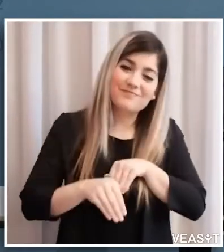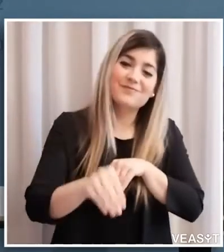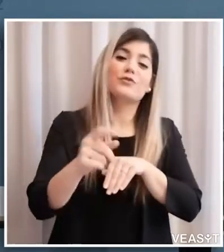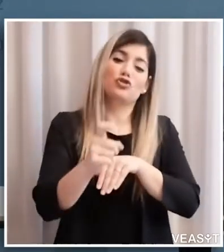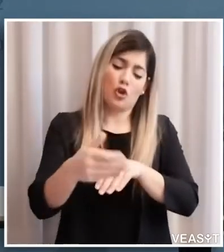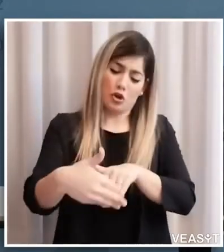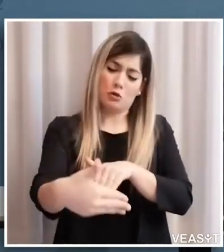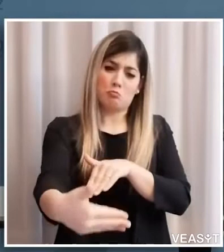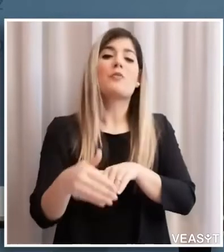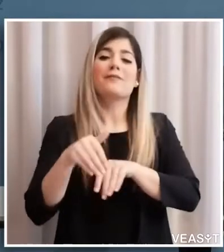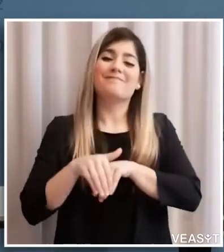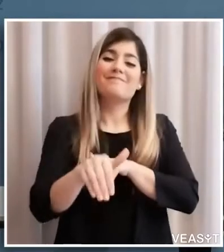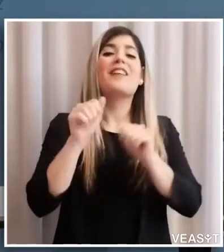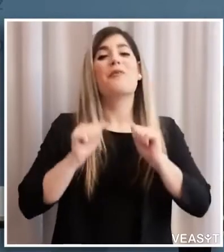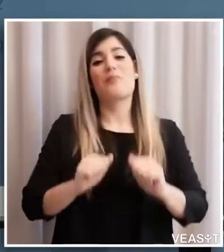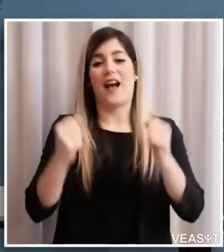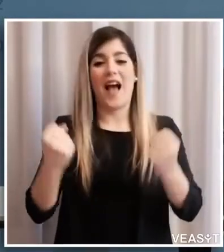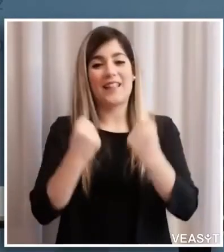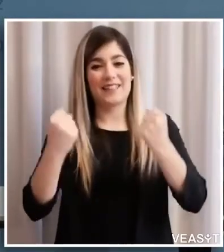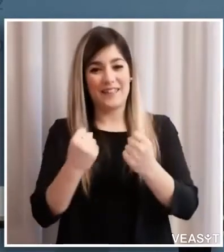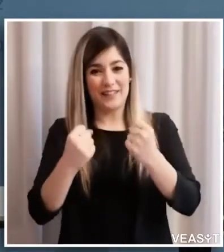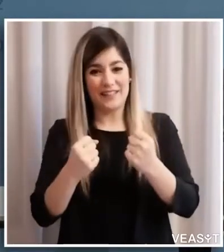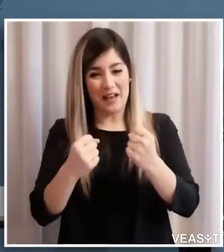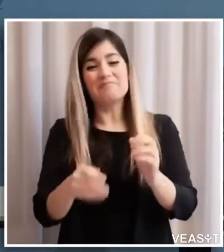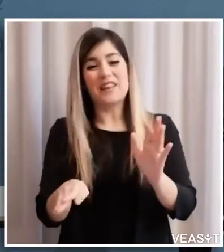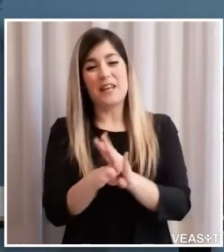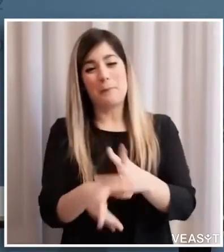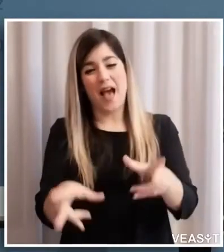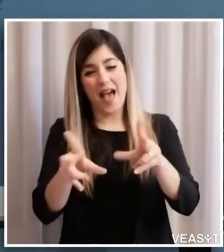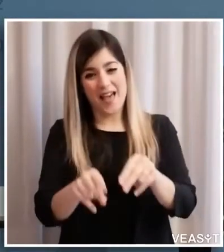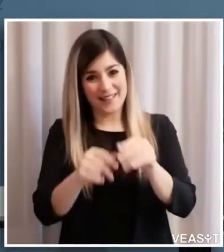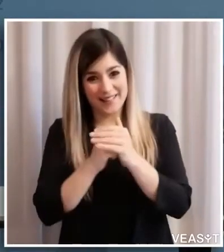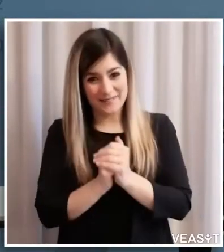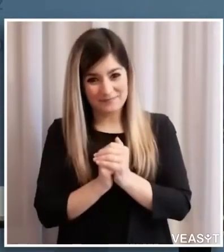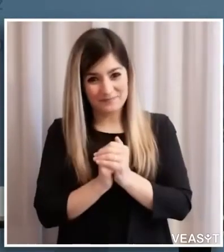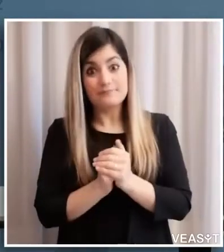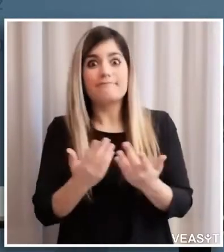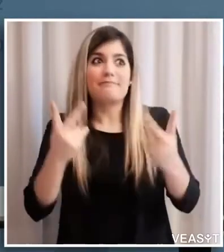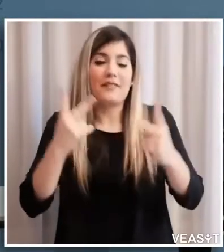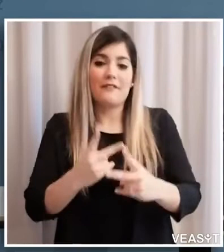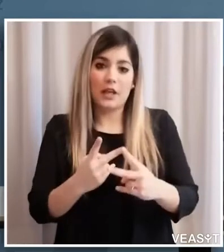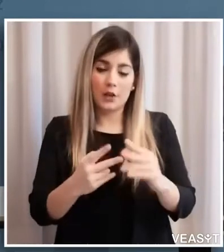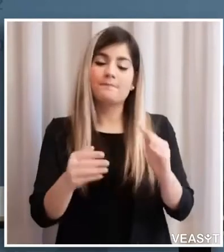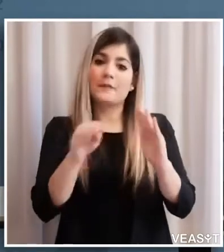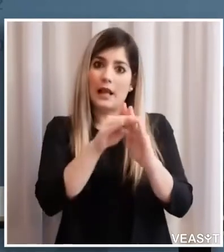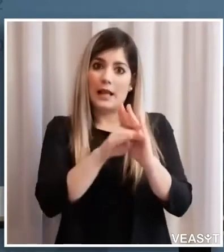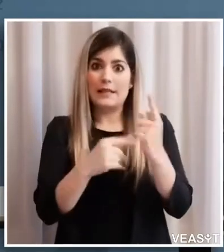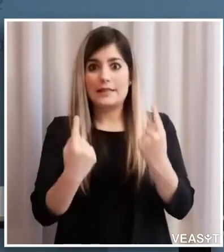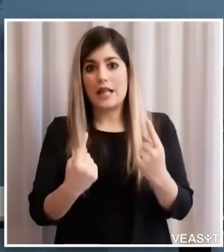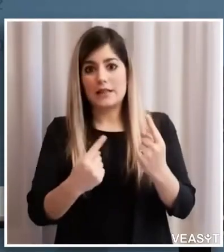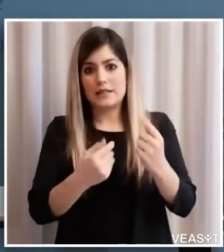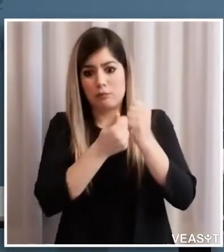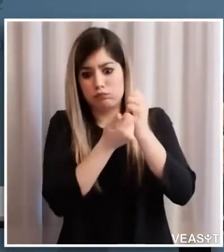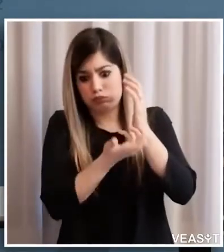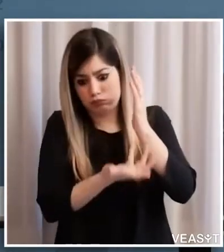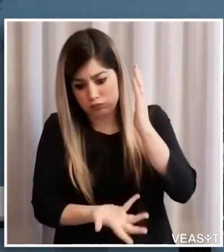nuovo anche queste attività con questi interventi. Ovviamente si è creato una lunga lista d'attesa, sappiamo che le liste d'attesa erano già le